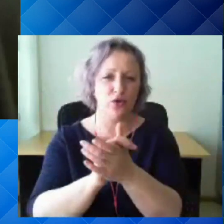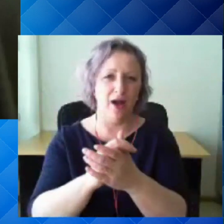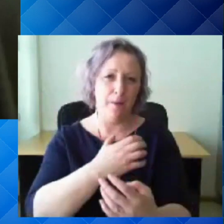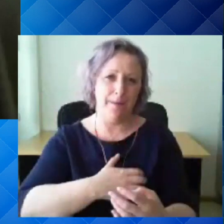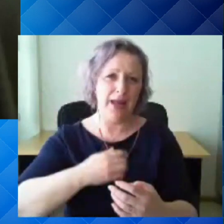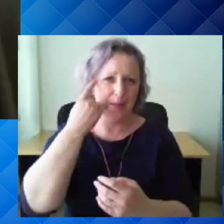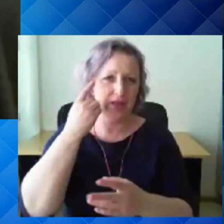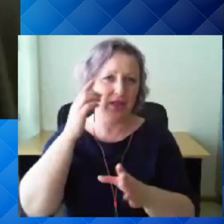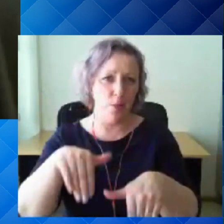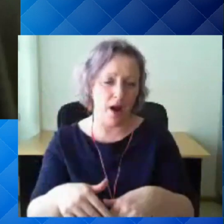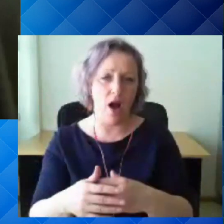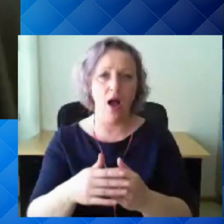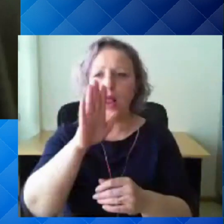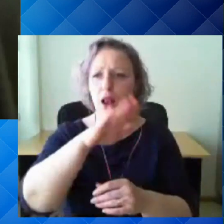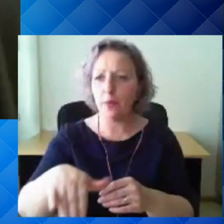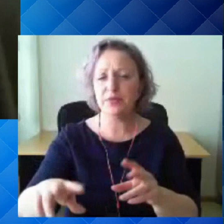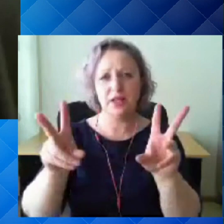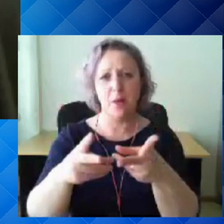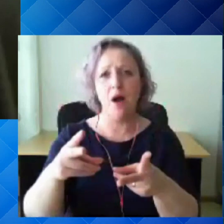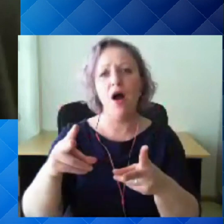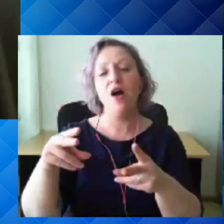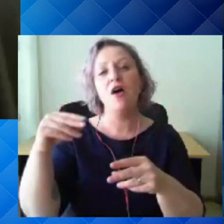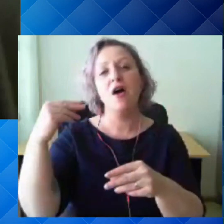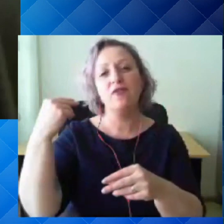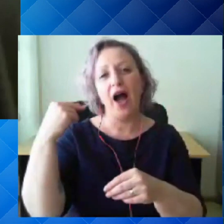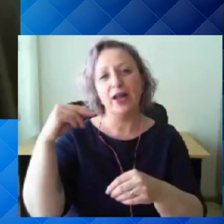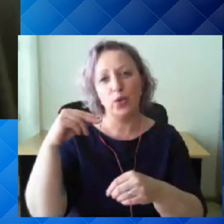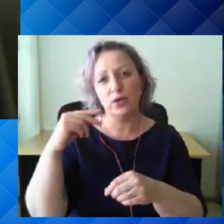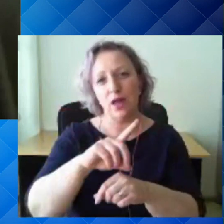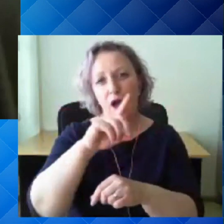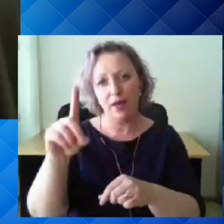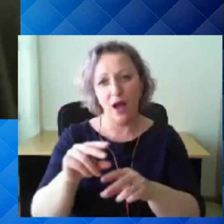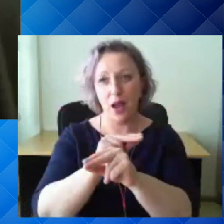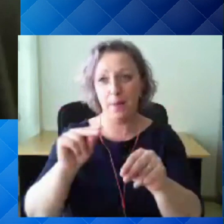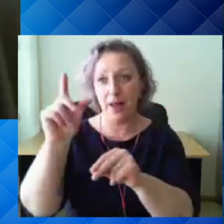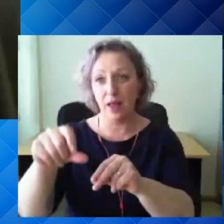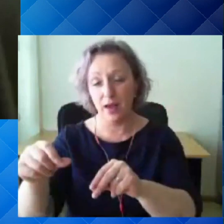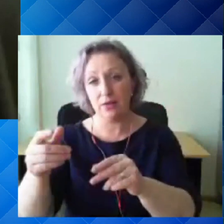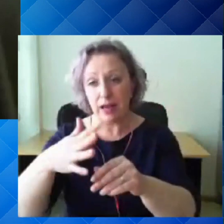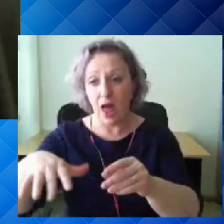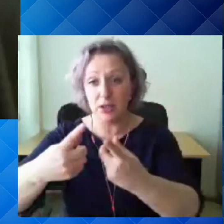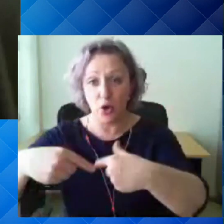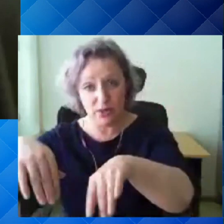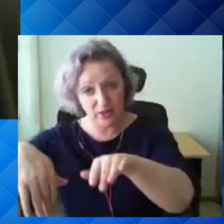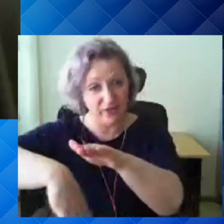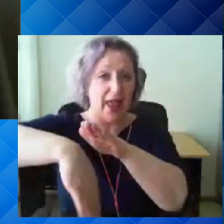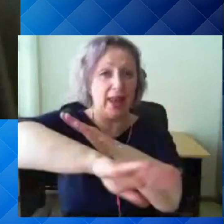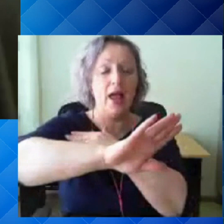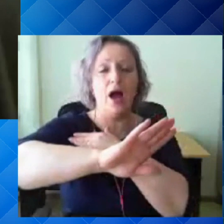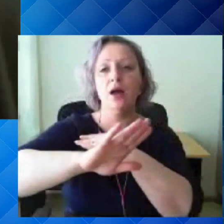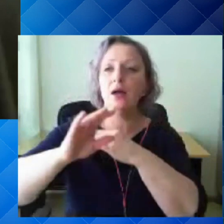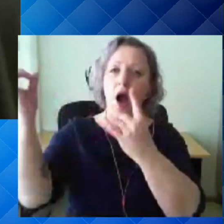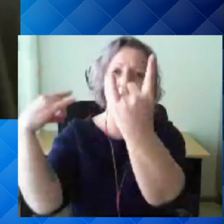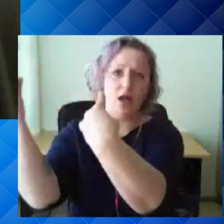vahetundid ajal, siis õpetajad ajasid lapsed klassist välja, et siis aknad lahti teha ruumid ära tuulutada lapsed